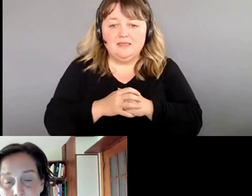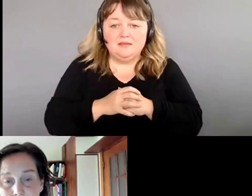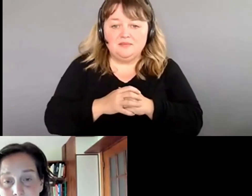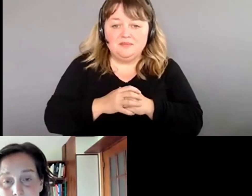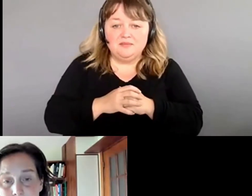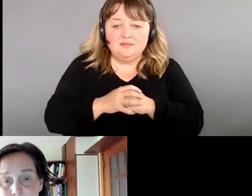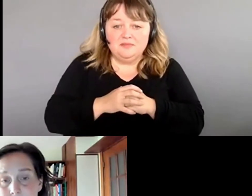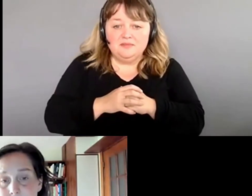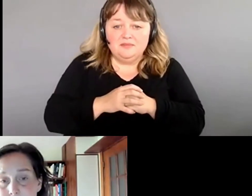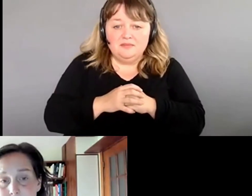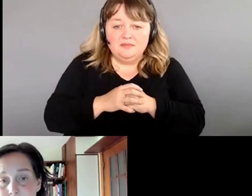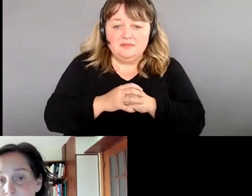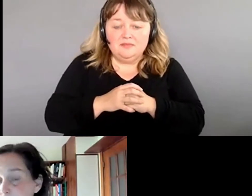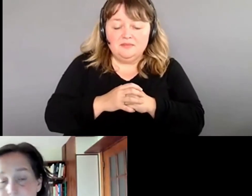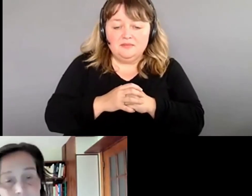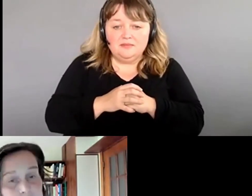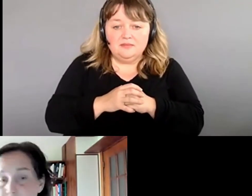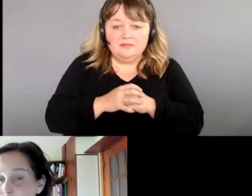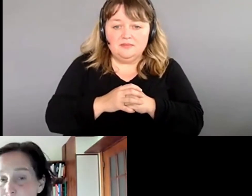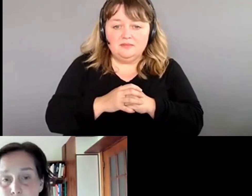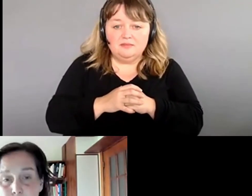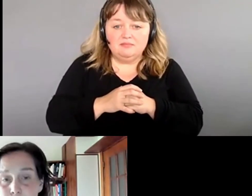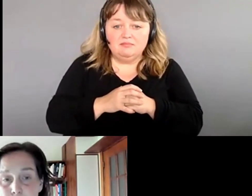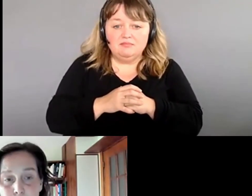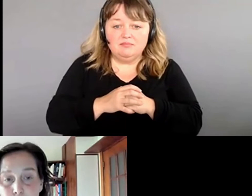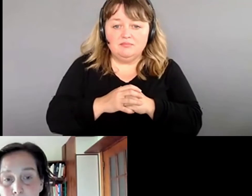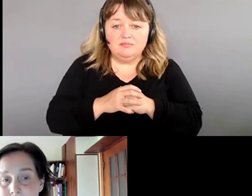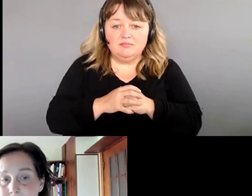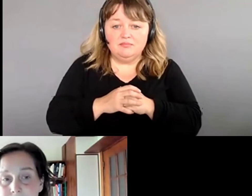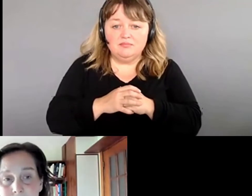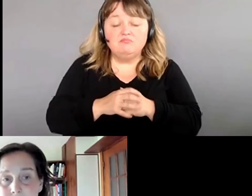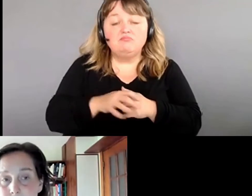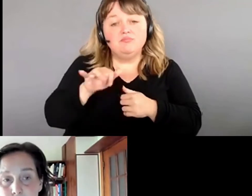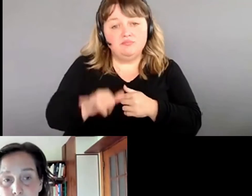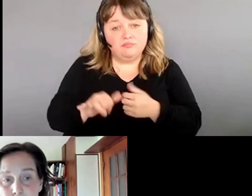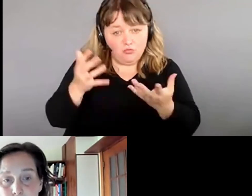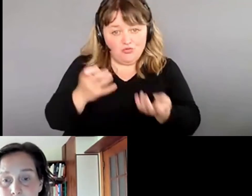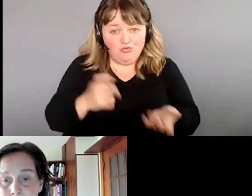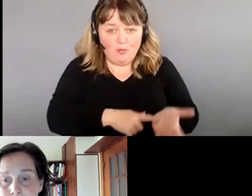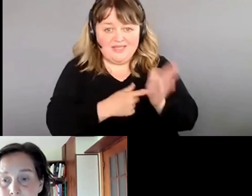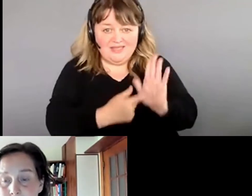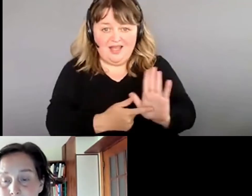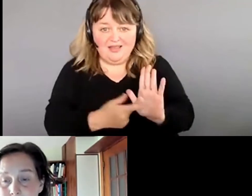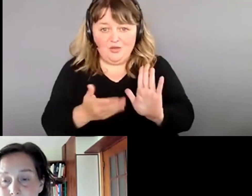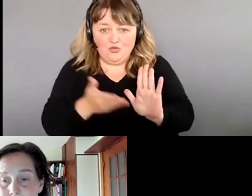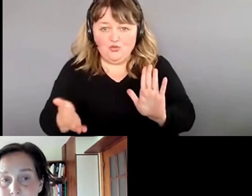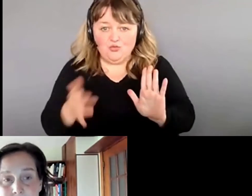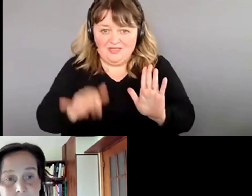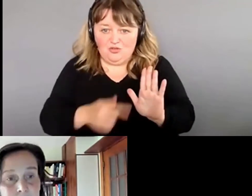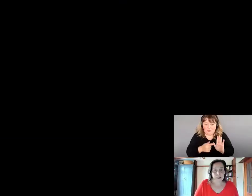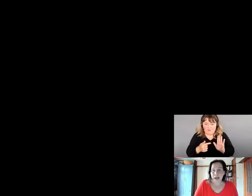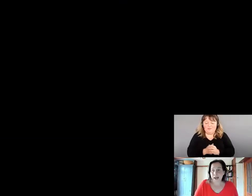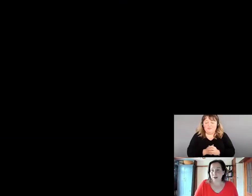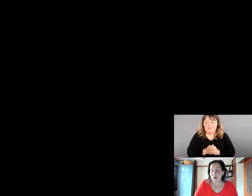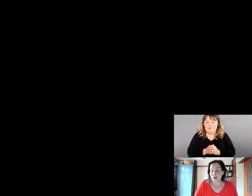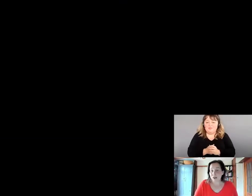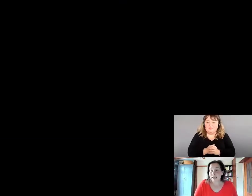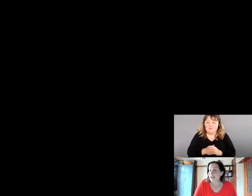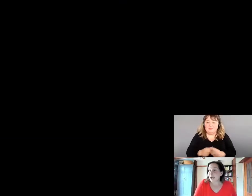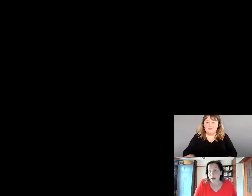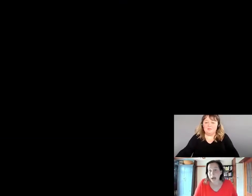Puis, ce que je veux présenter aujourd'hui, c'est vraiment